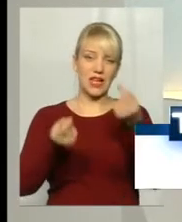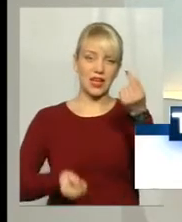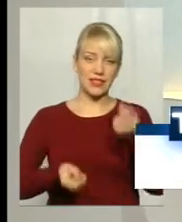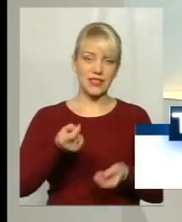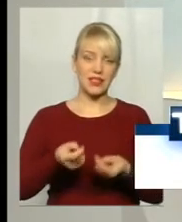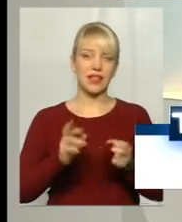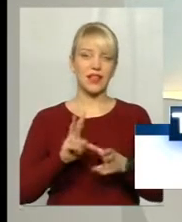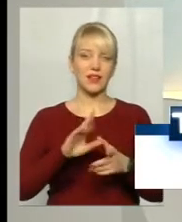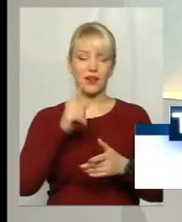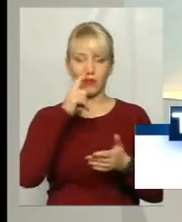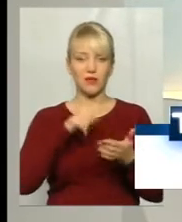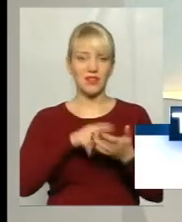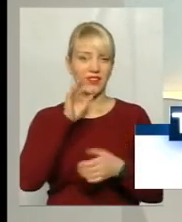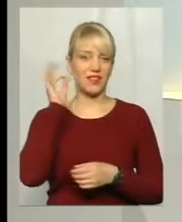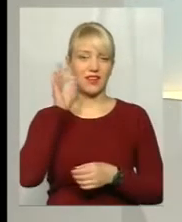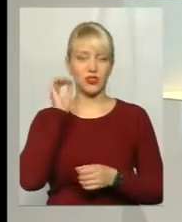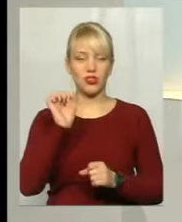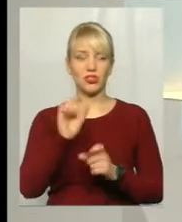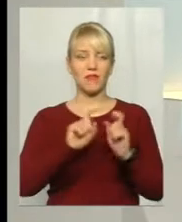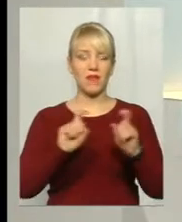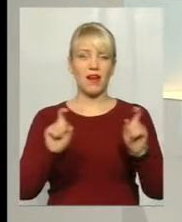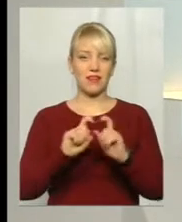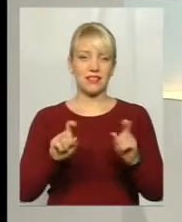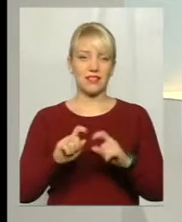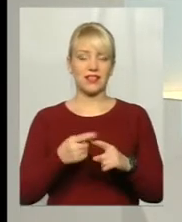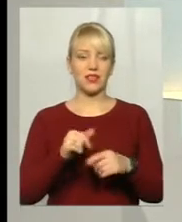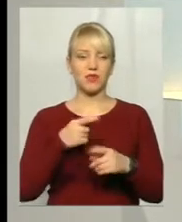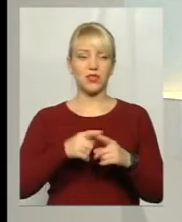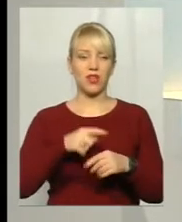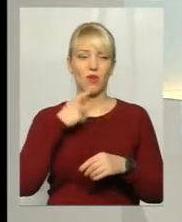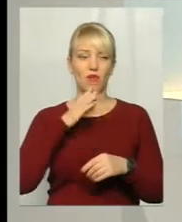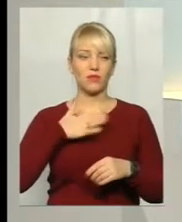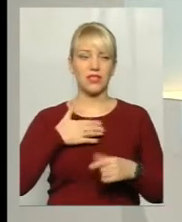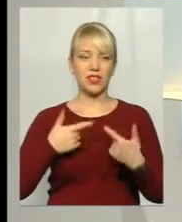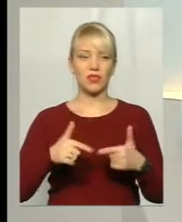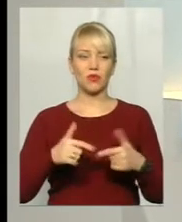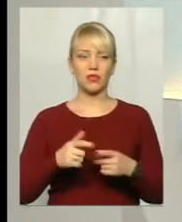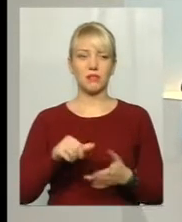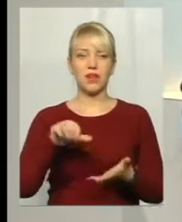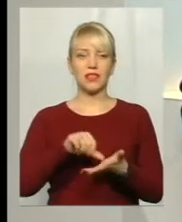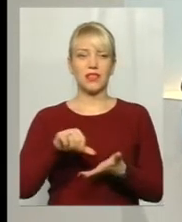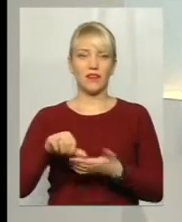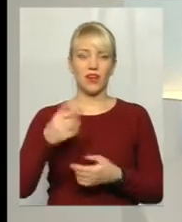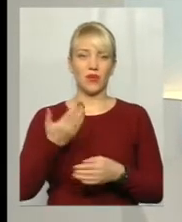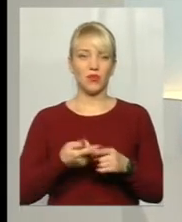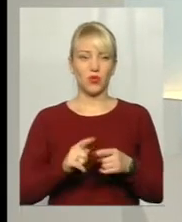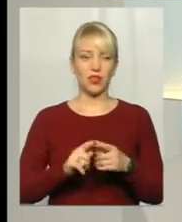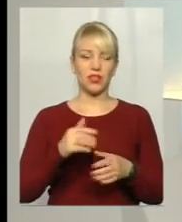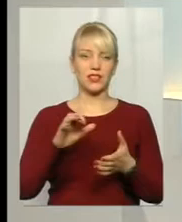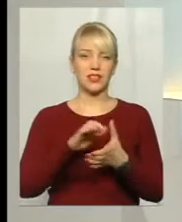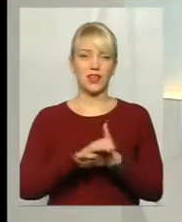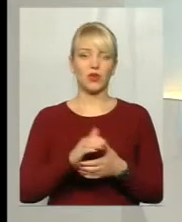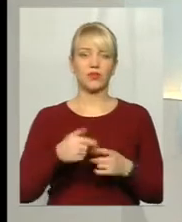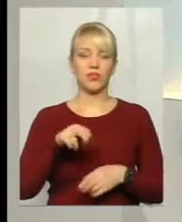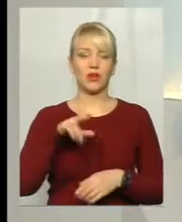Як не зловитись на хитрощі магазинів. Про це говоримо з гостями нашої студії. Представляю вам їх. Отож, знайомтесь. Лариса